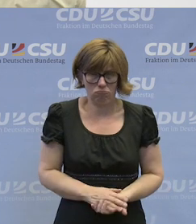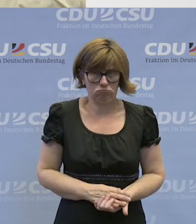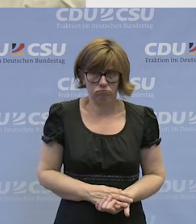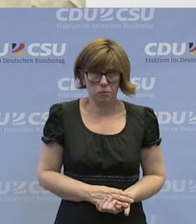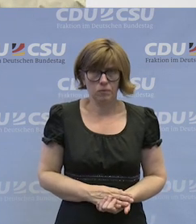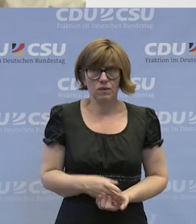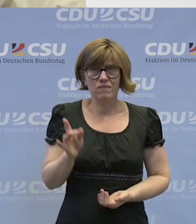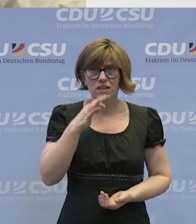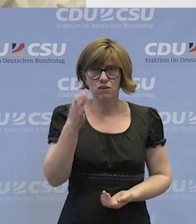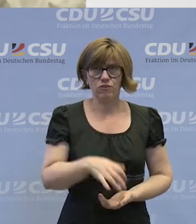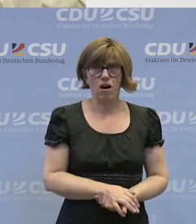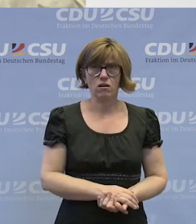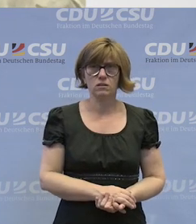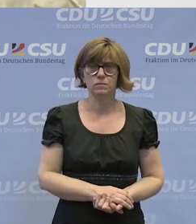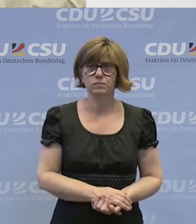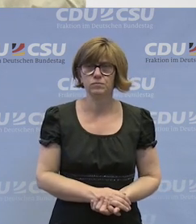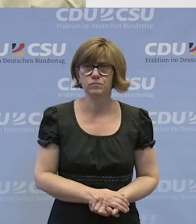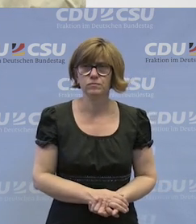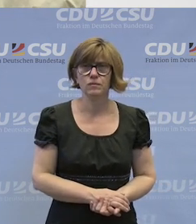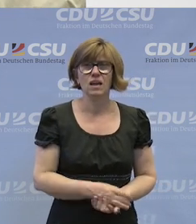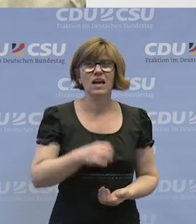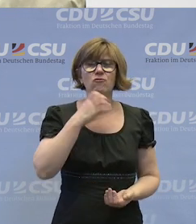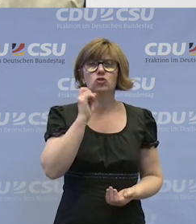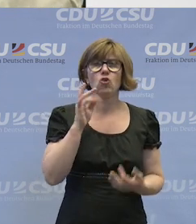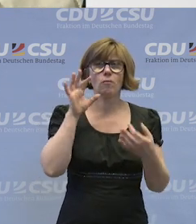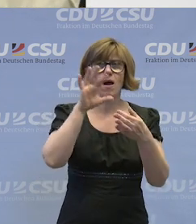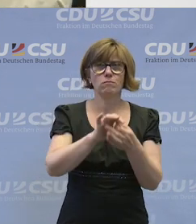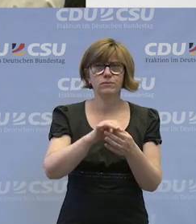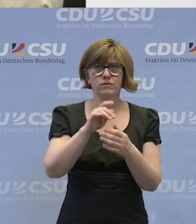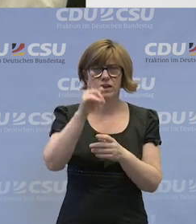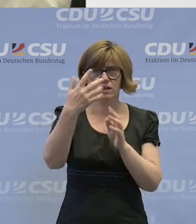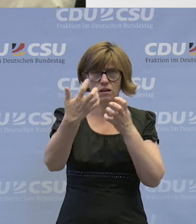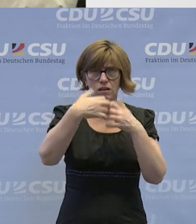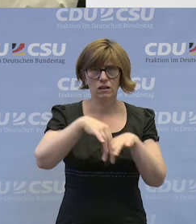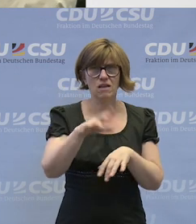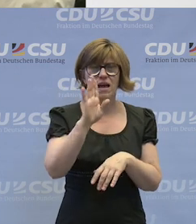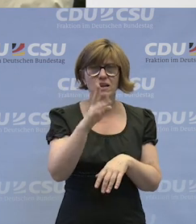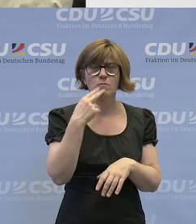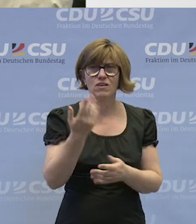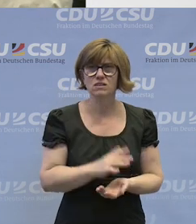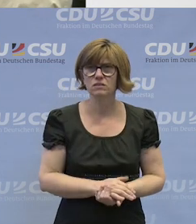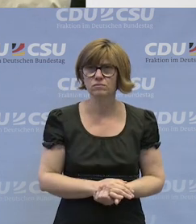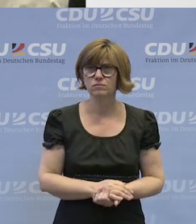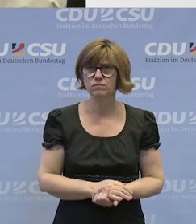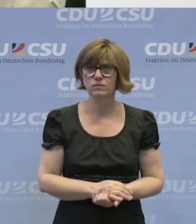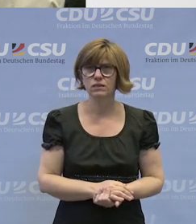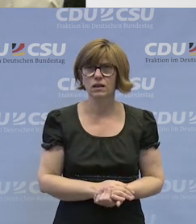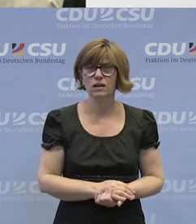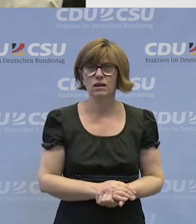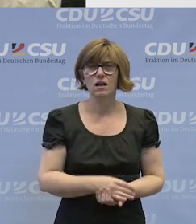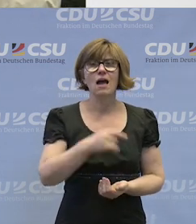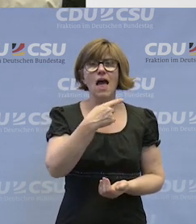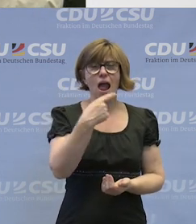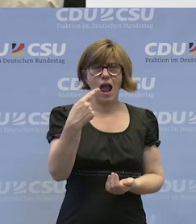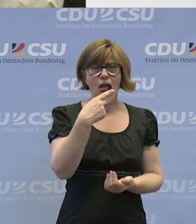Die nächste Frage, bitte. Ich möchte eigentlich noch mal ein Stück weit da drauf reingehen. Sagen Sie noch mal Ihren Namen, bitte, und woher Sie kommen. Immer noch